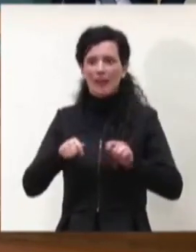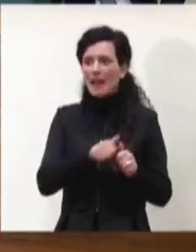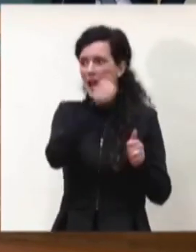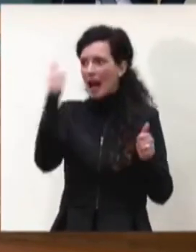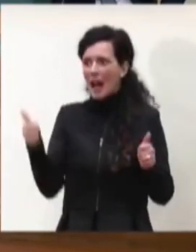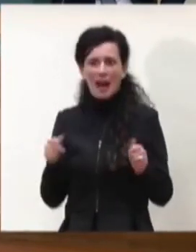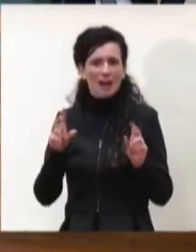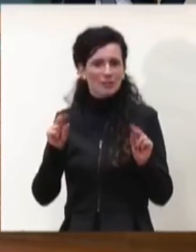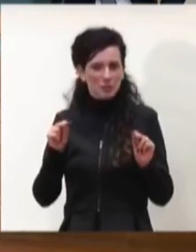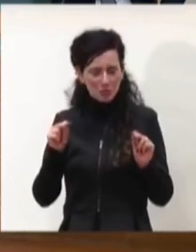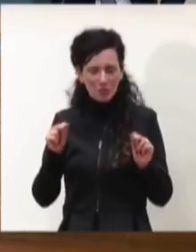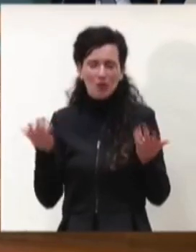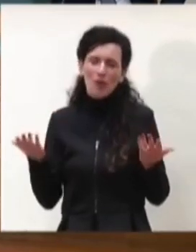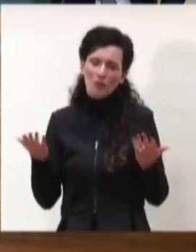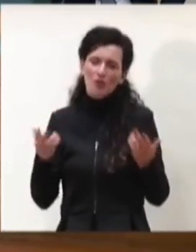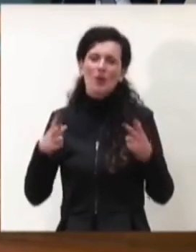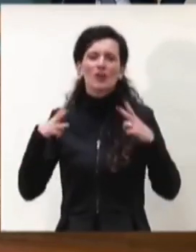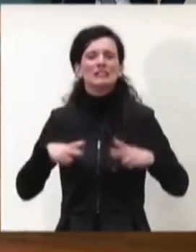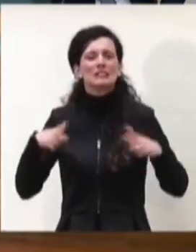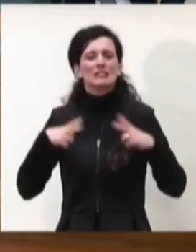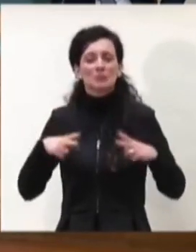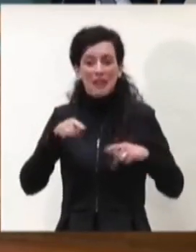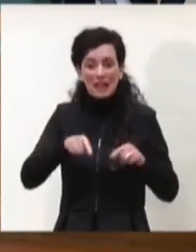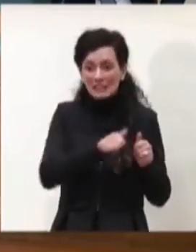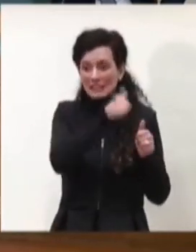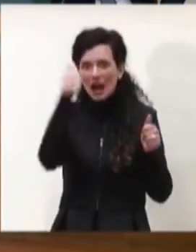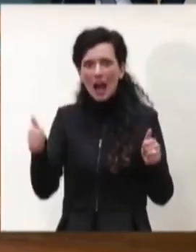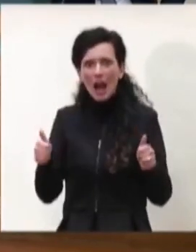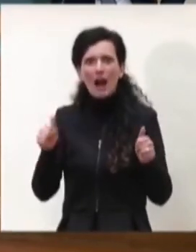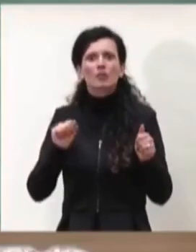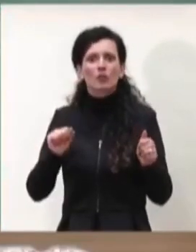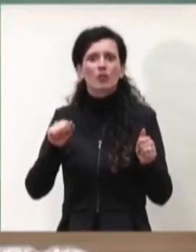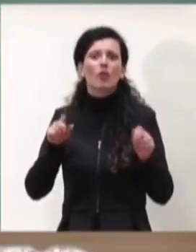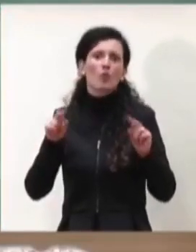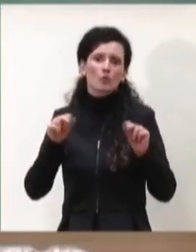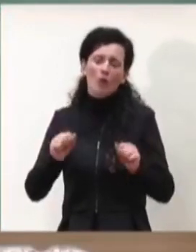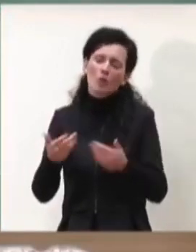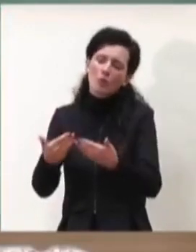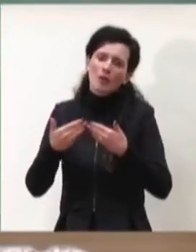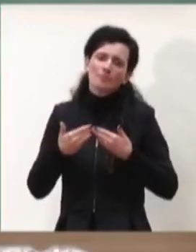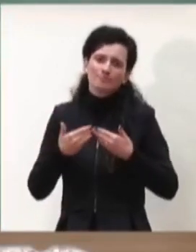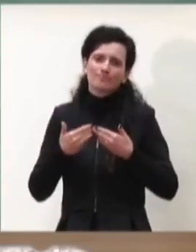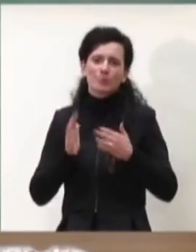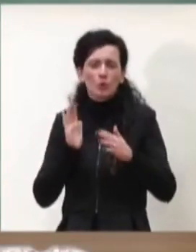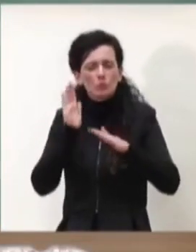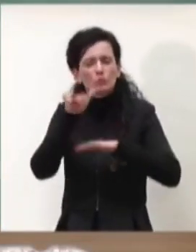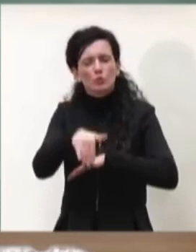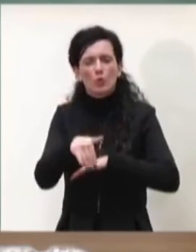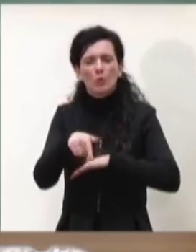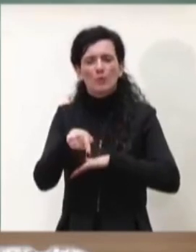auguriamo a tutti possa essere l'anno che ci aiuta a superare questa situazione pandemica.